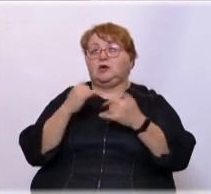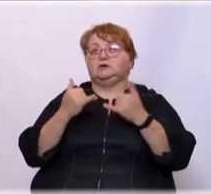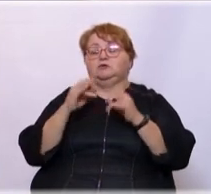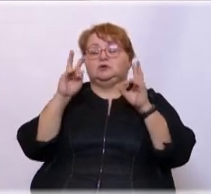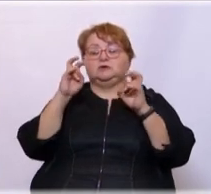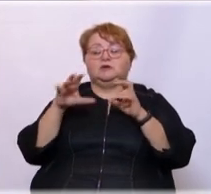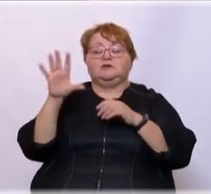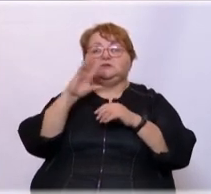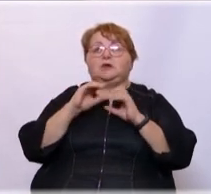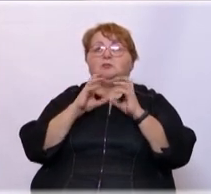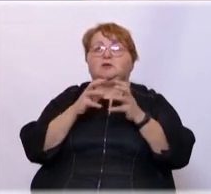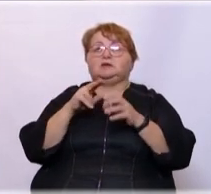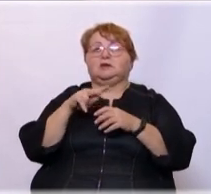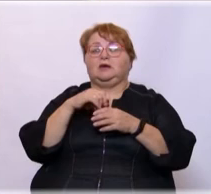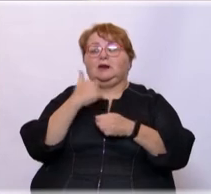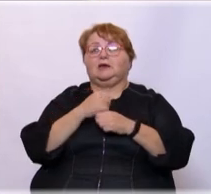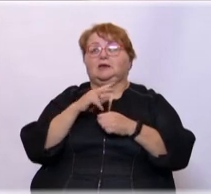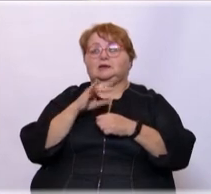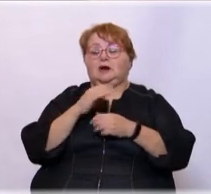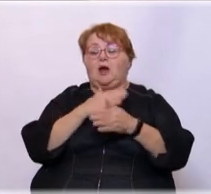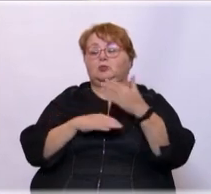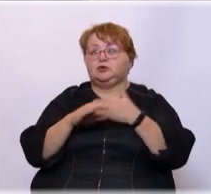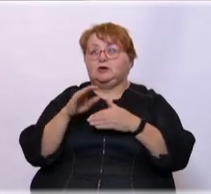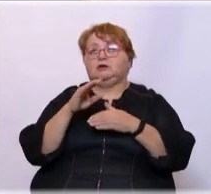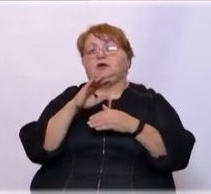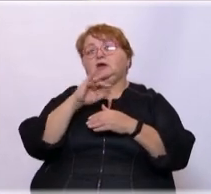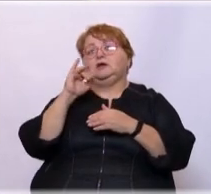Всемирная лига ампутантов, так сказать,